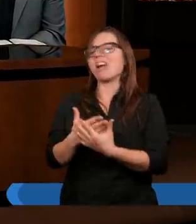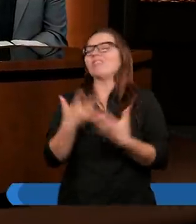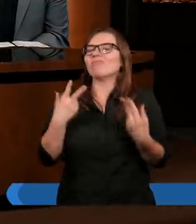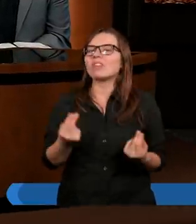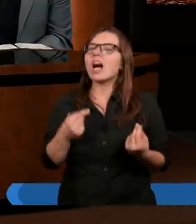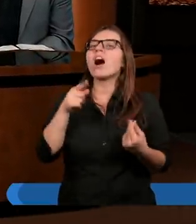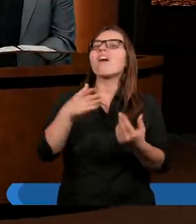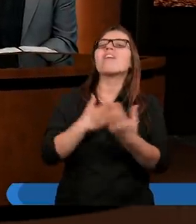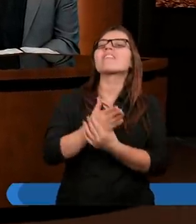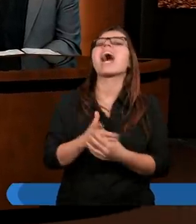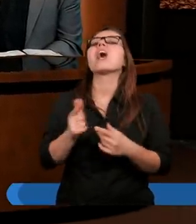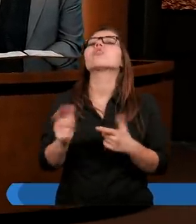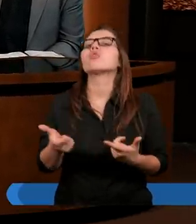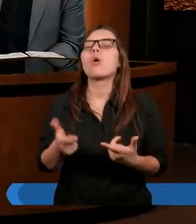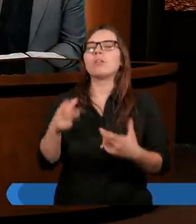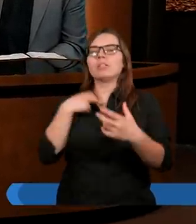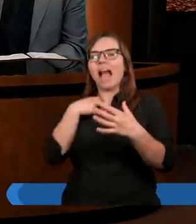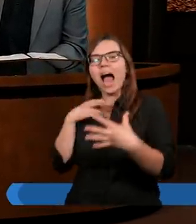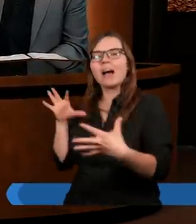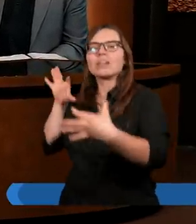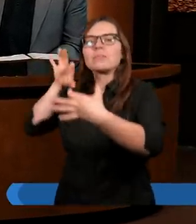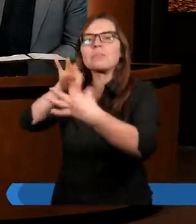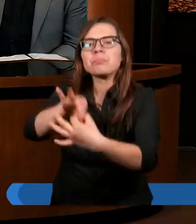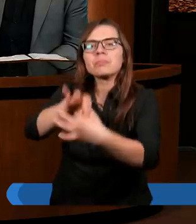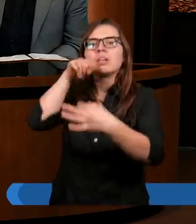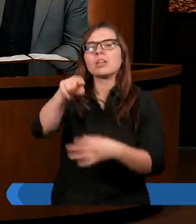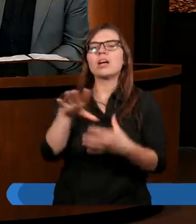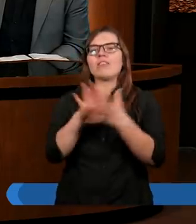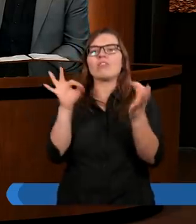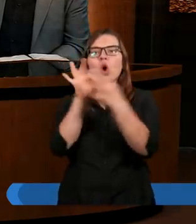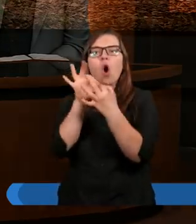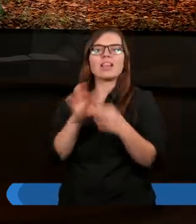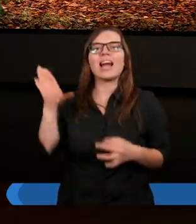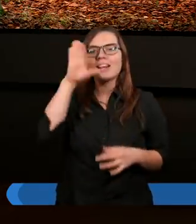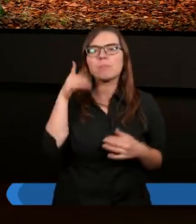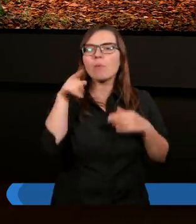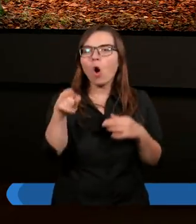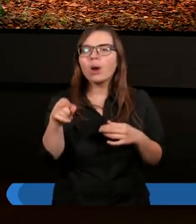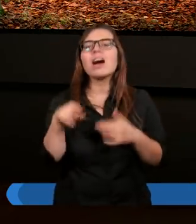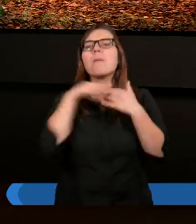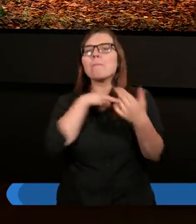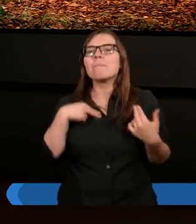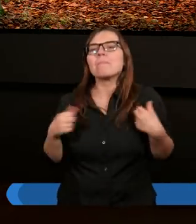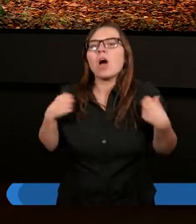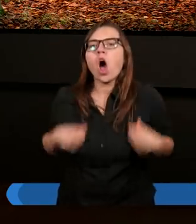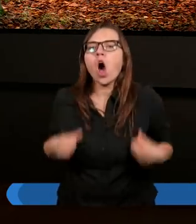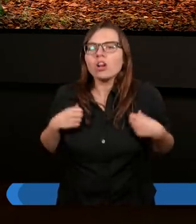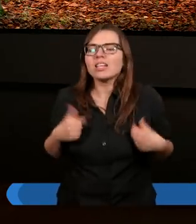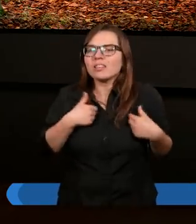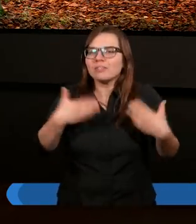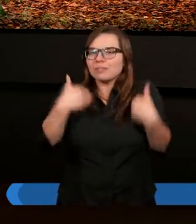Wiara to jest wejście w relację z kimś. Bóg oczekuje, że